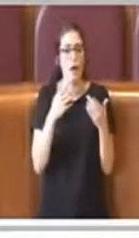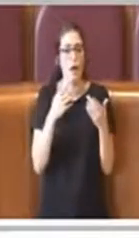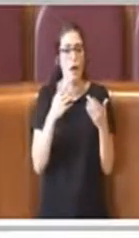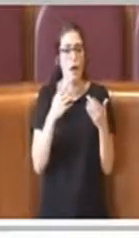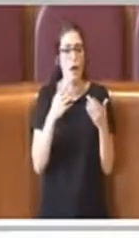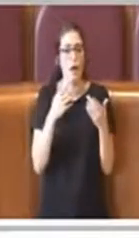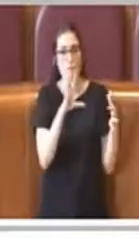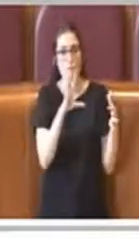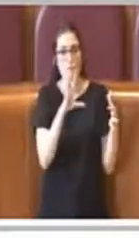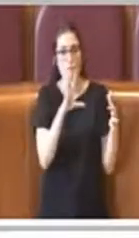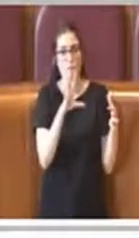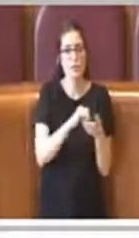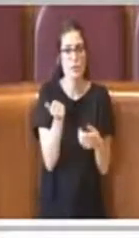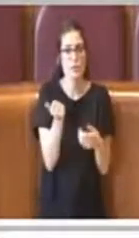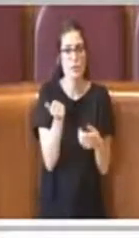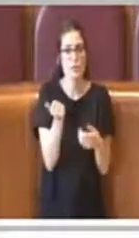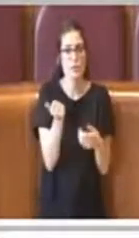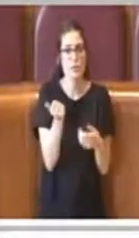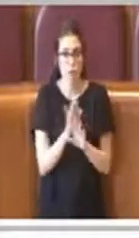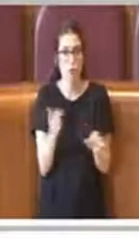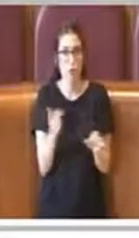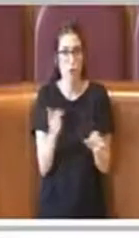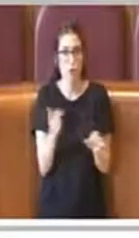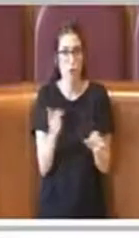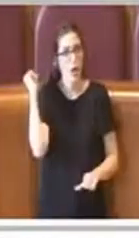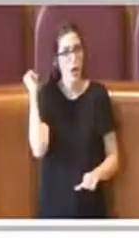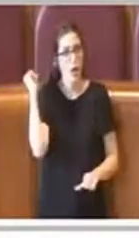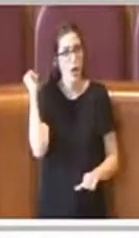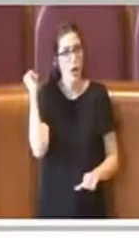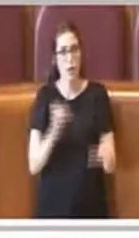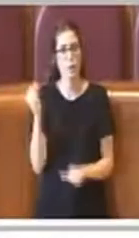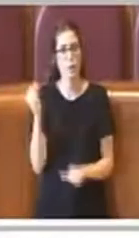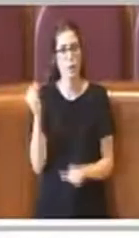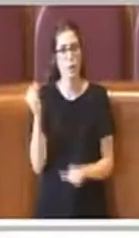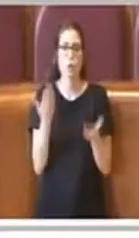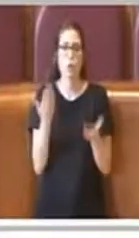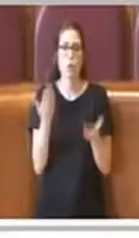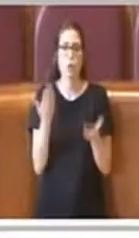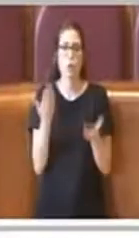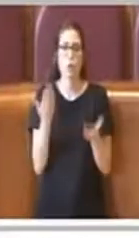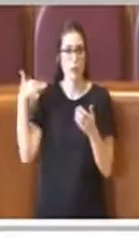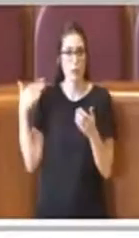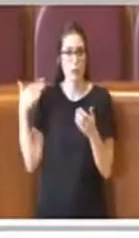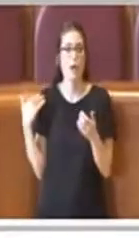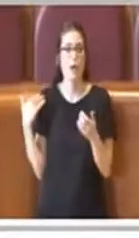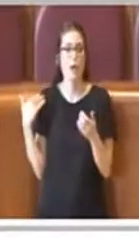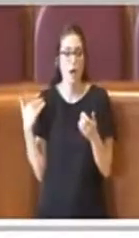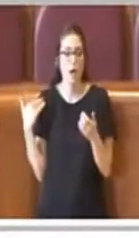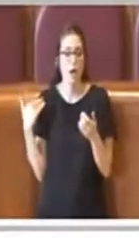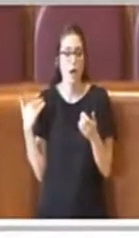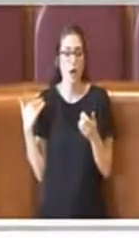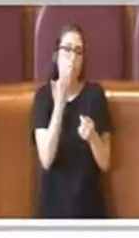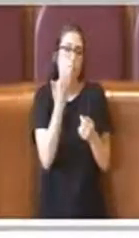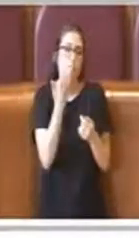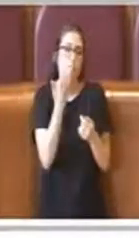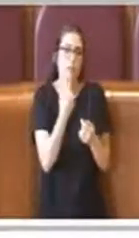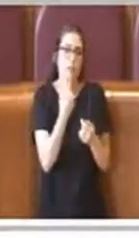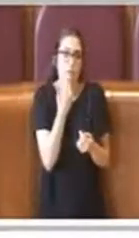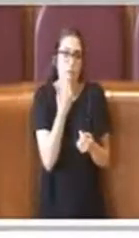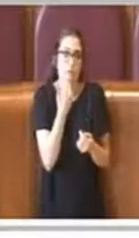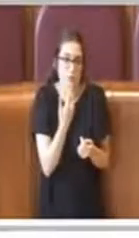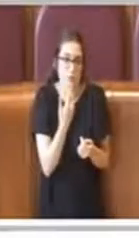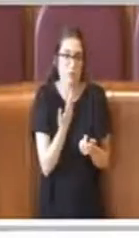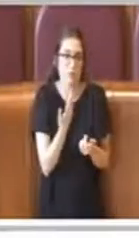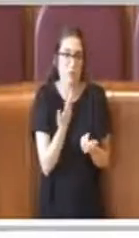sempre, indipendentemente dal fatto che siano associati a meno. Anche questo è stato un grande cambiamento rispetto alla versione precedente e